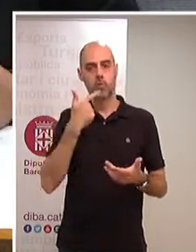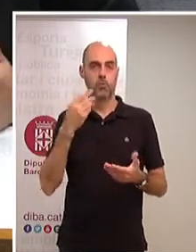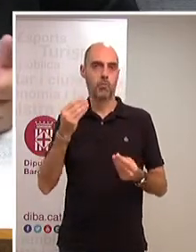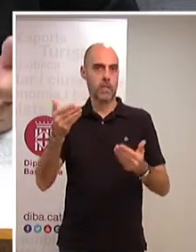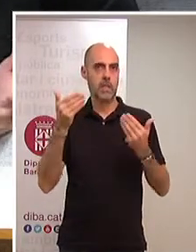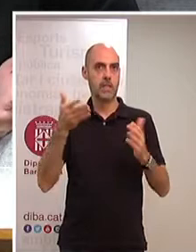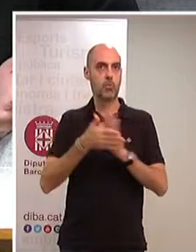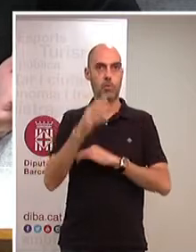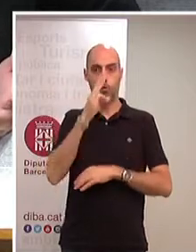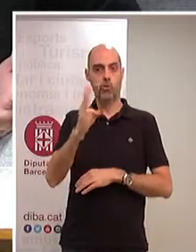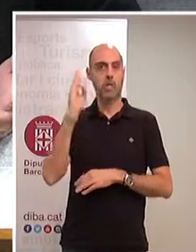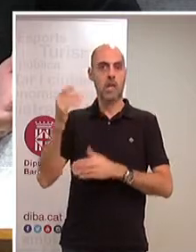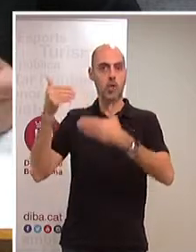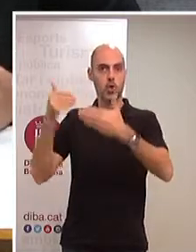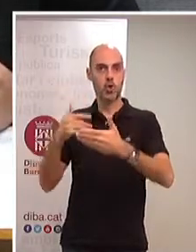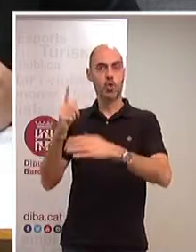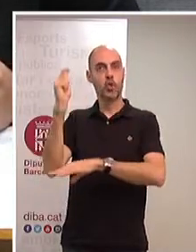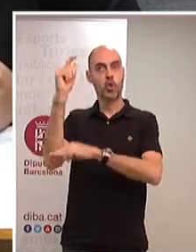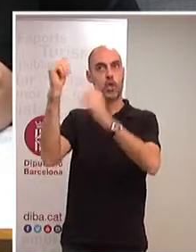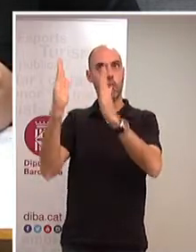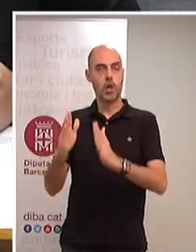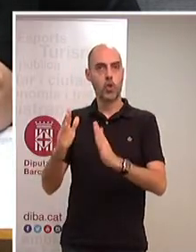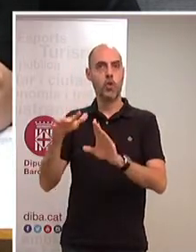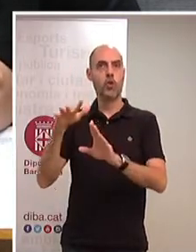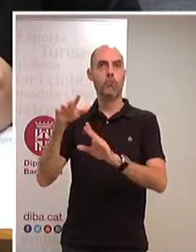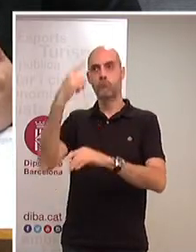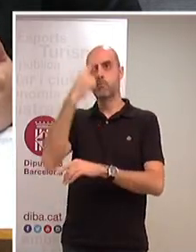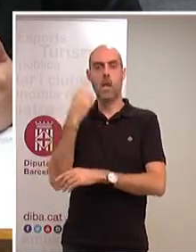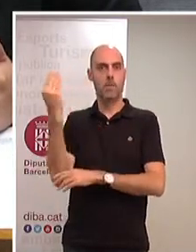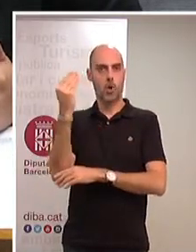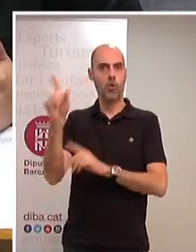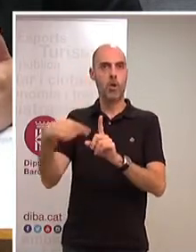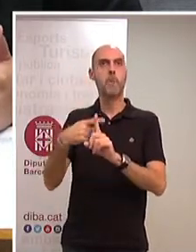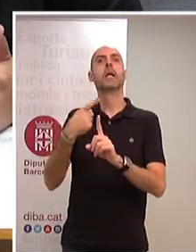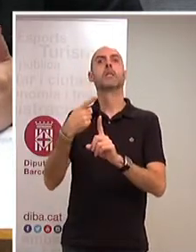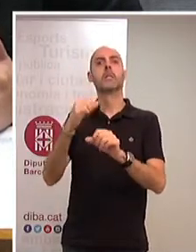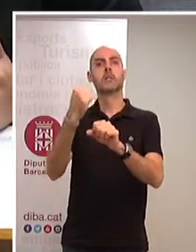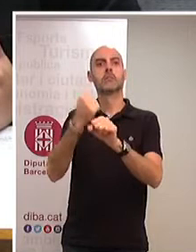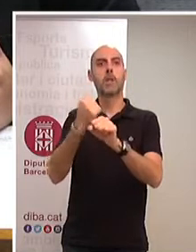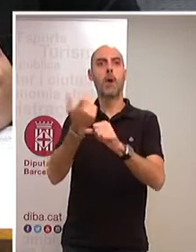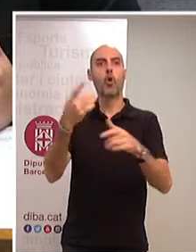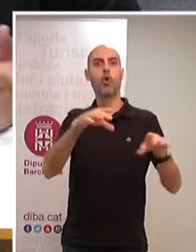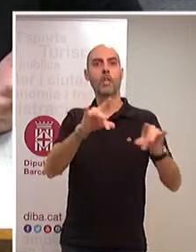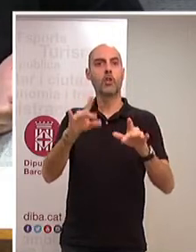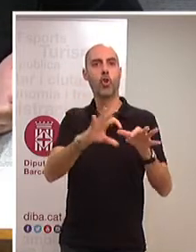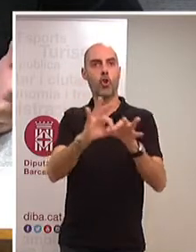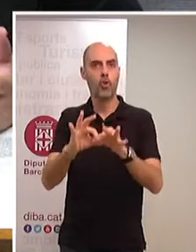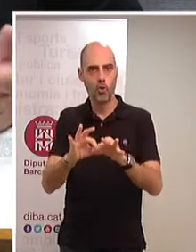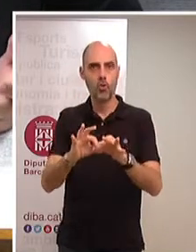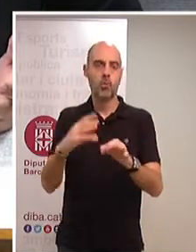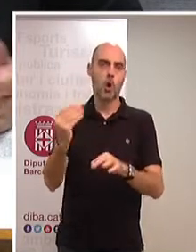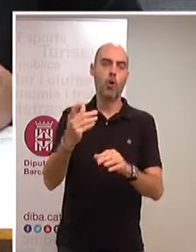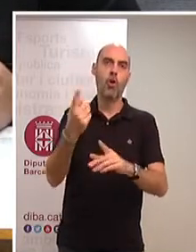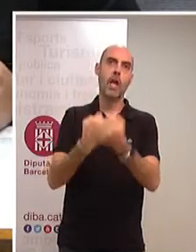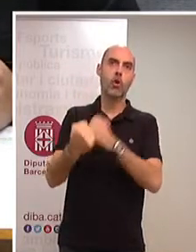tres anys ha tingut una millor mirada en relació a les polítiques socials, una millor mirada al territori, cap a una economia potser una mica més